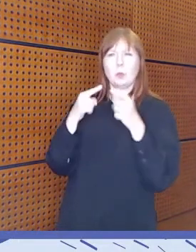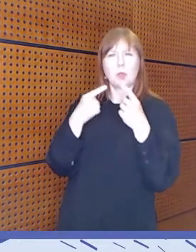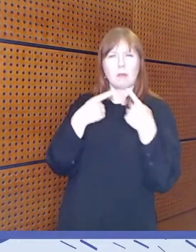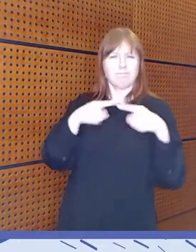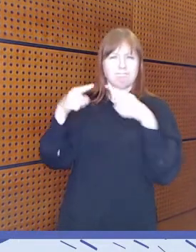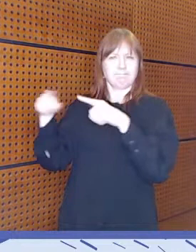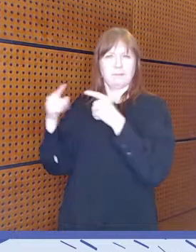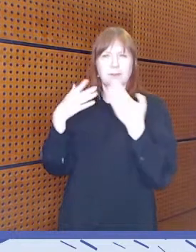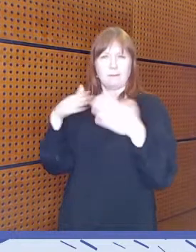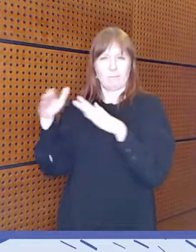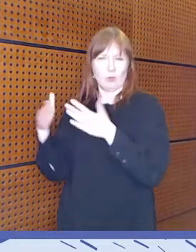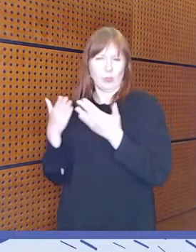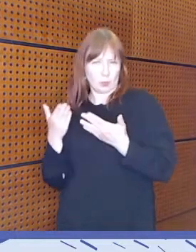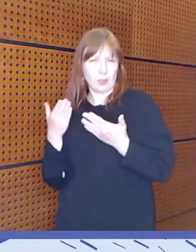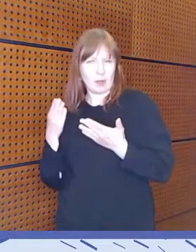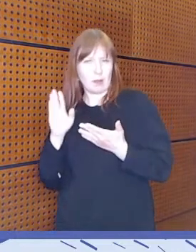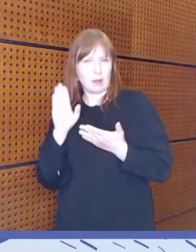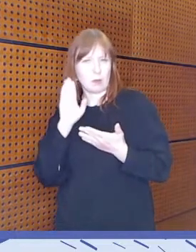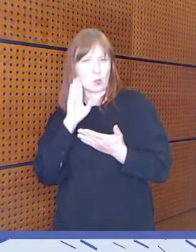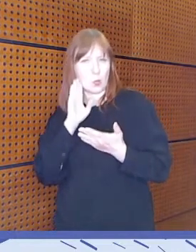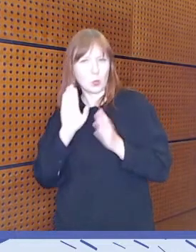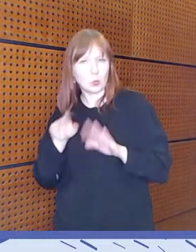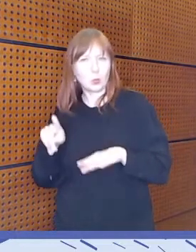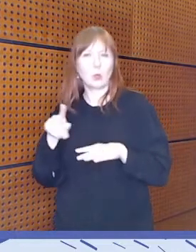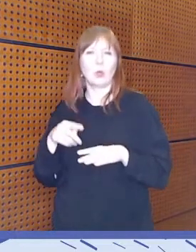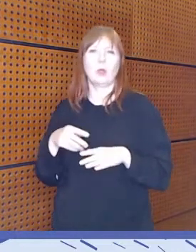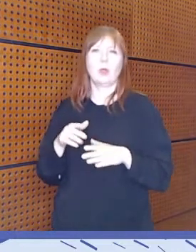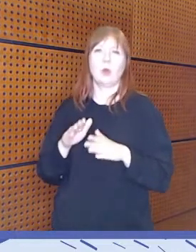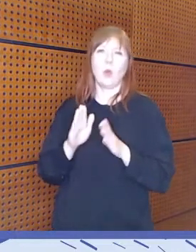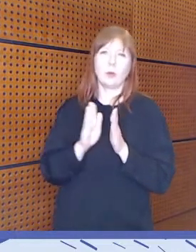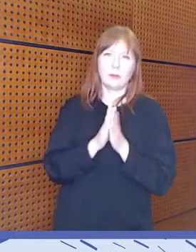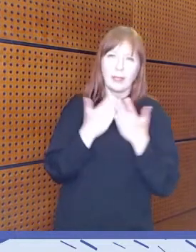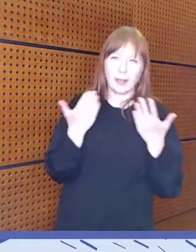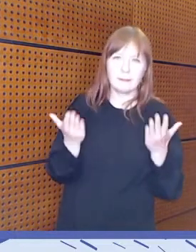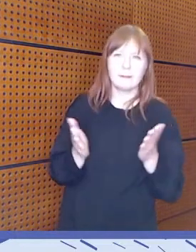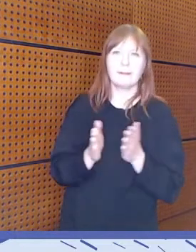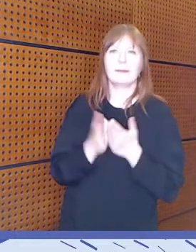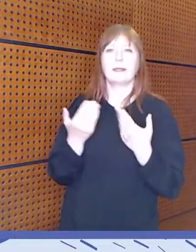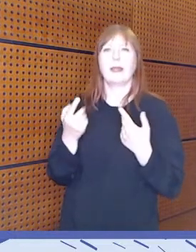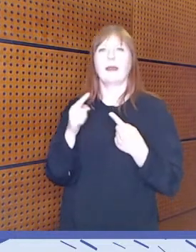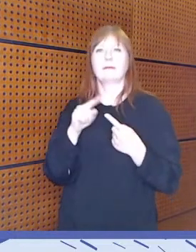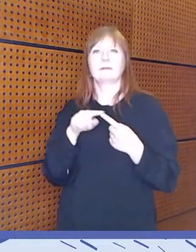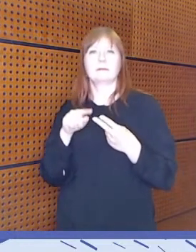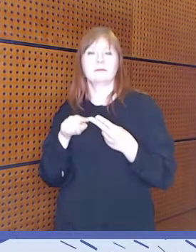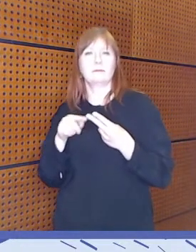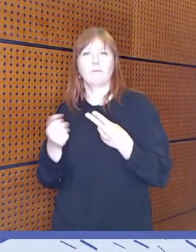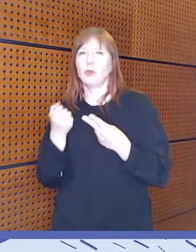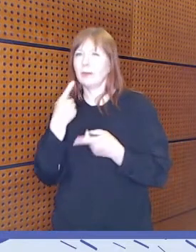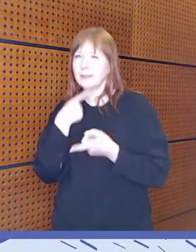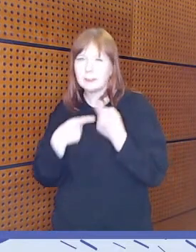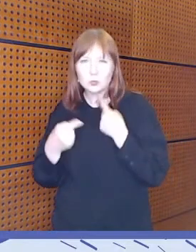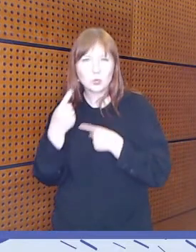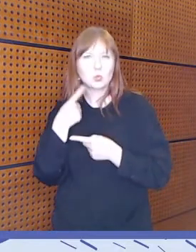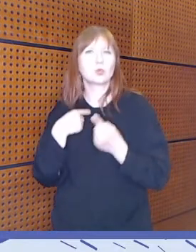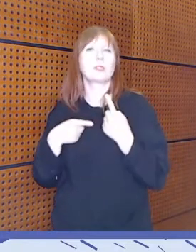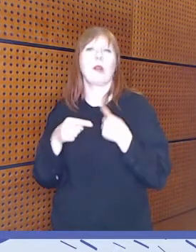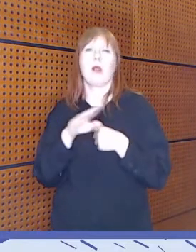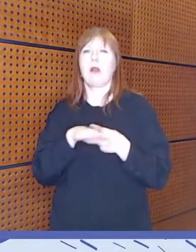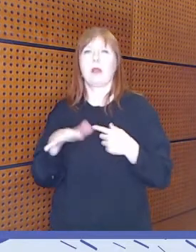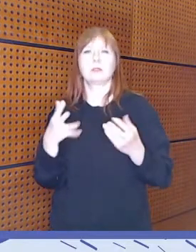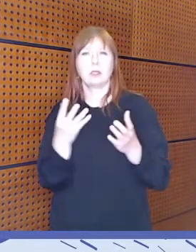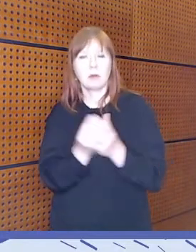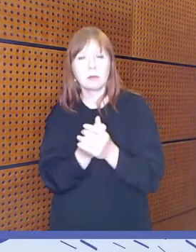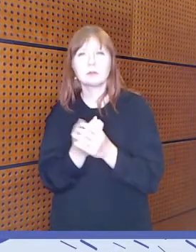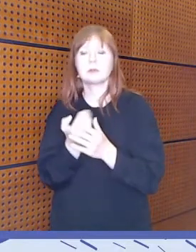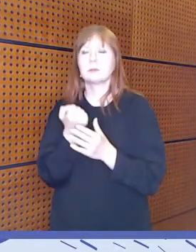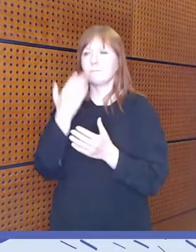ollaan kuultu. On niitä löhtiä ja voidaan keskustella lasten kanssa ja tutustua